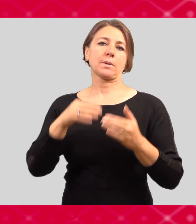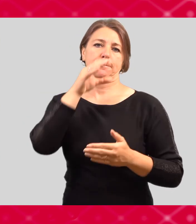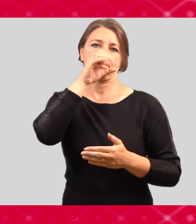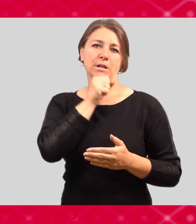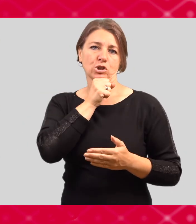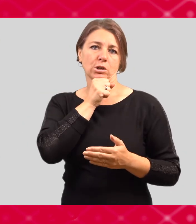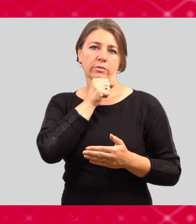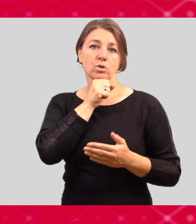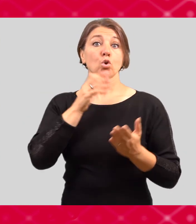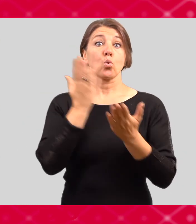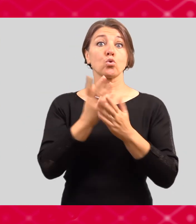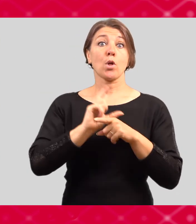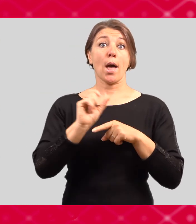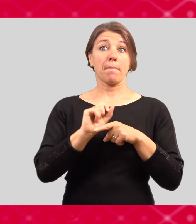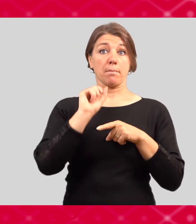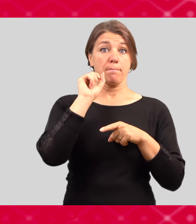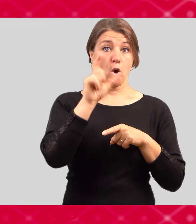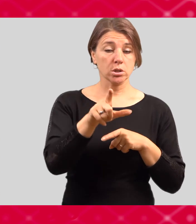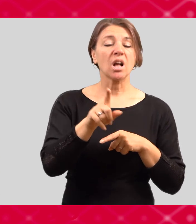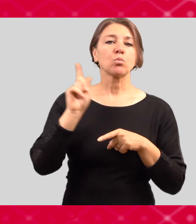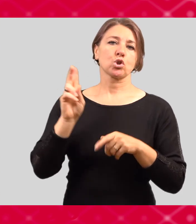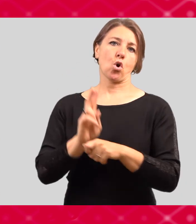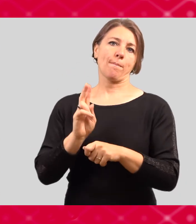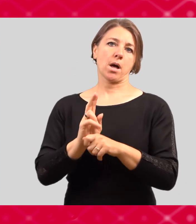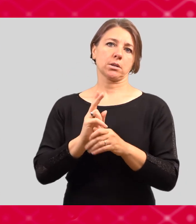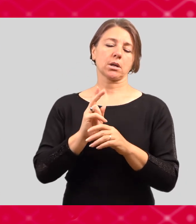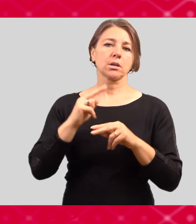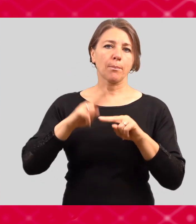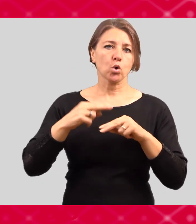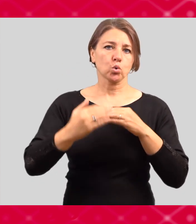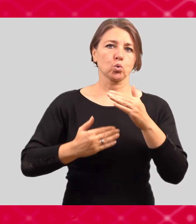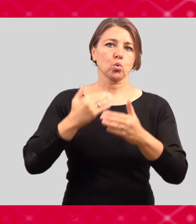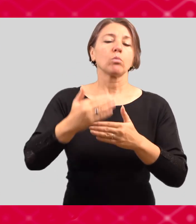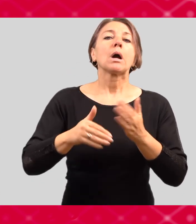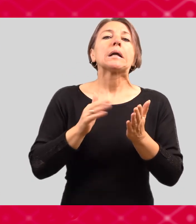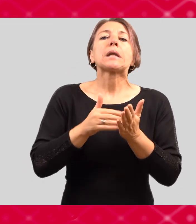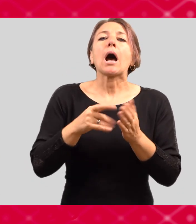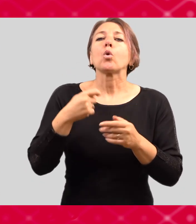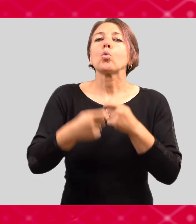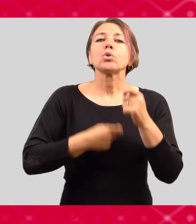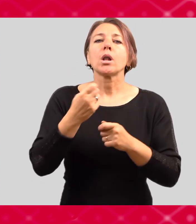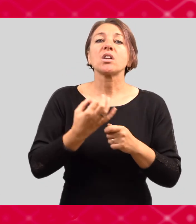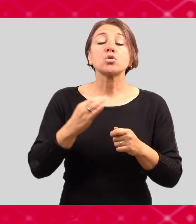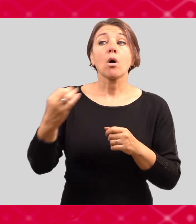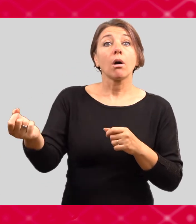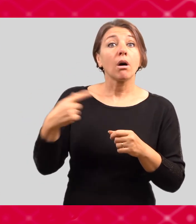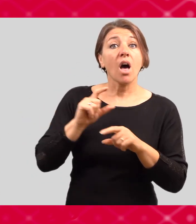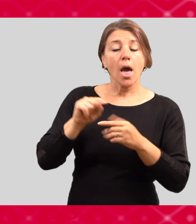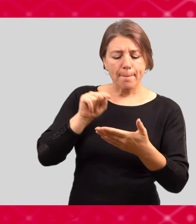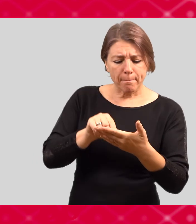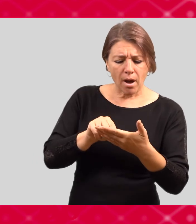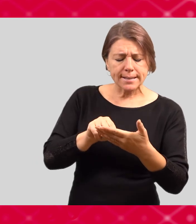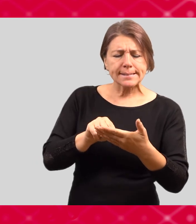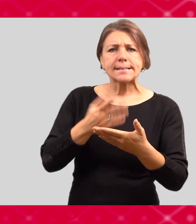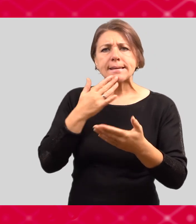vypracovaný postup, když se ozve přímo poškozený nebo poškozená. Je vypracovaný